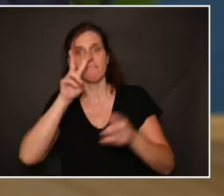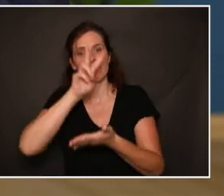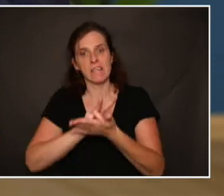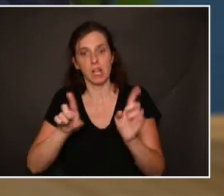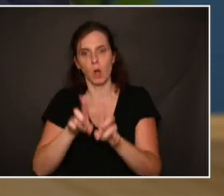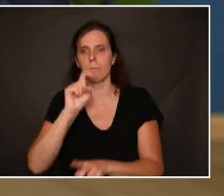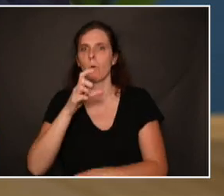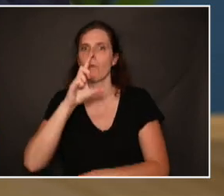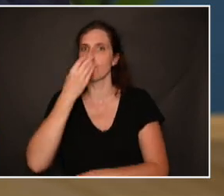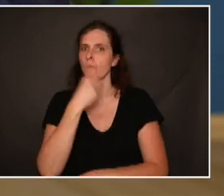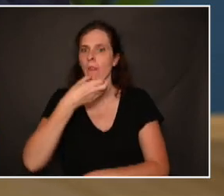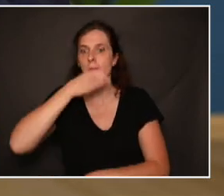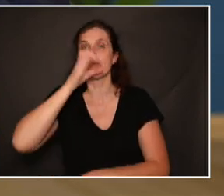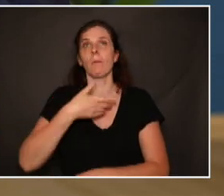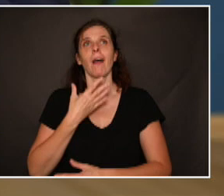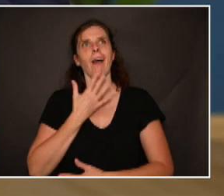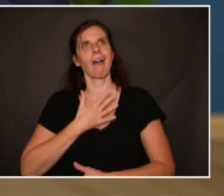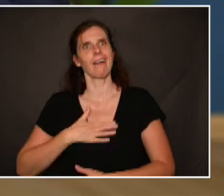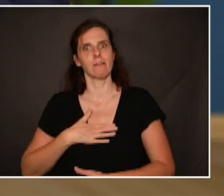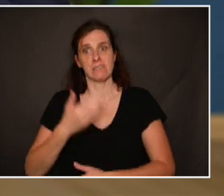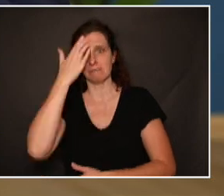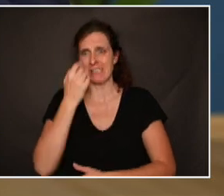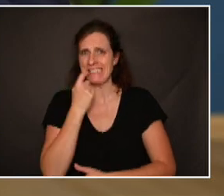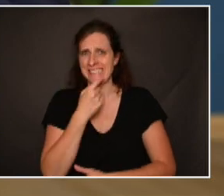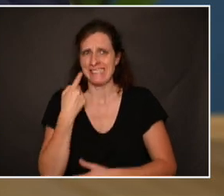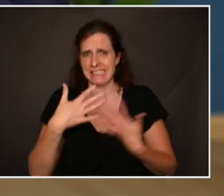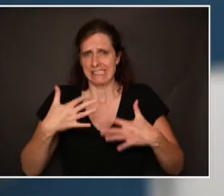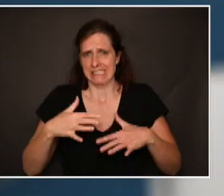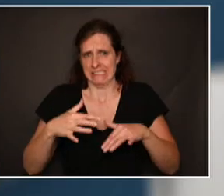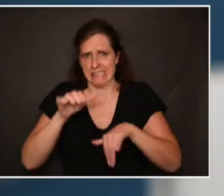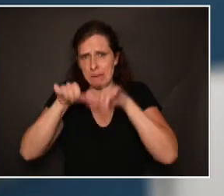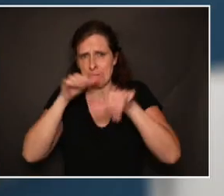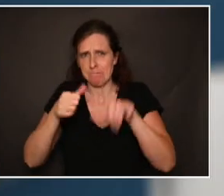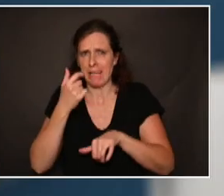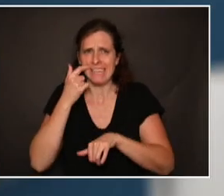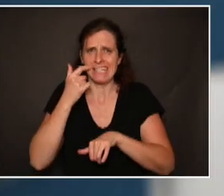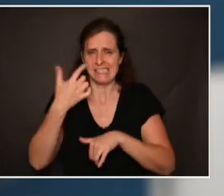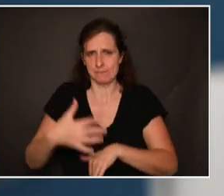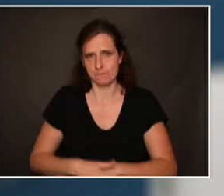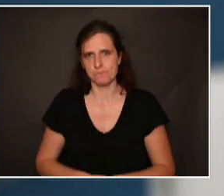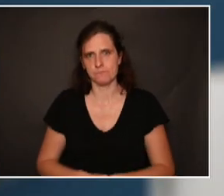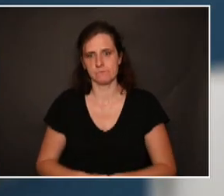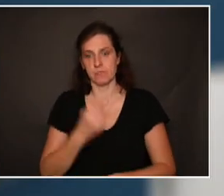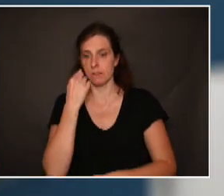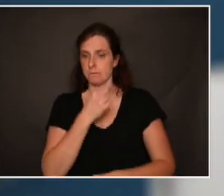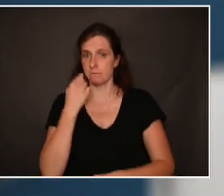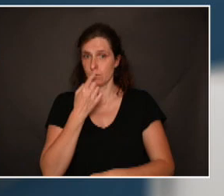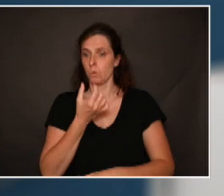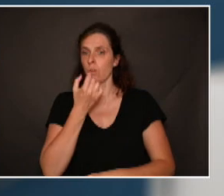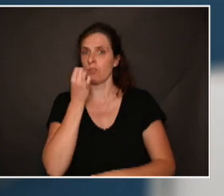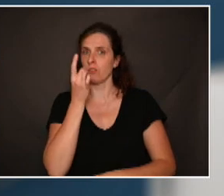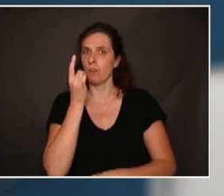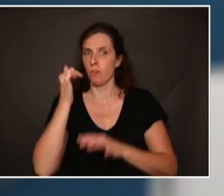agréable dans une bouche saine, mais fait mal aux dents malades. » Notre bouche, équipée de ses dents,